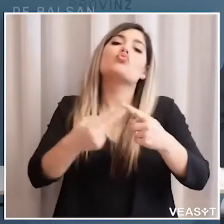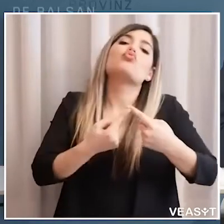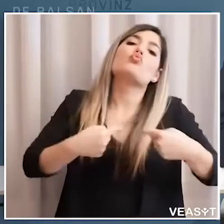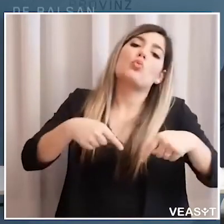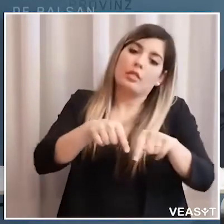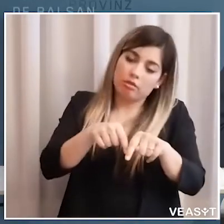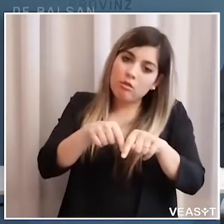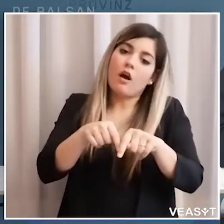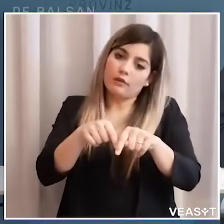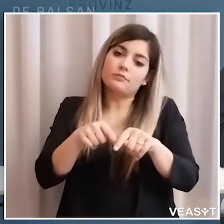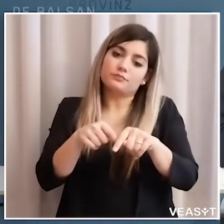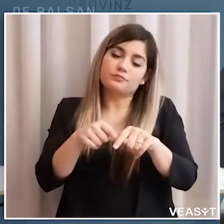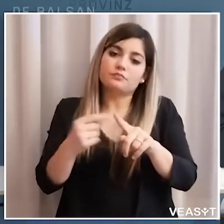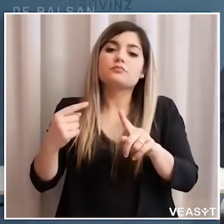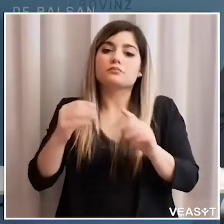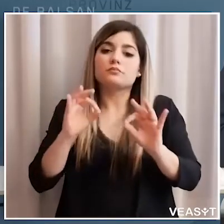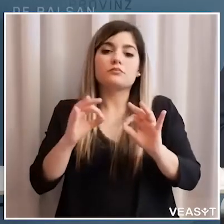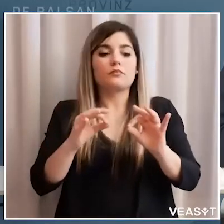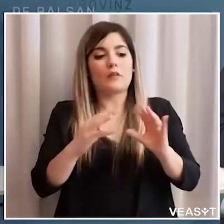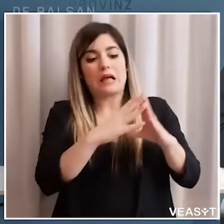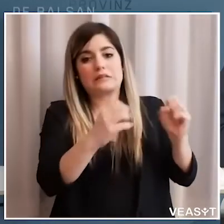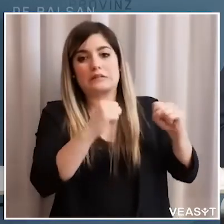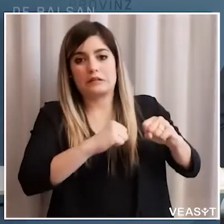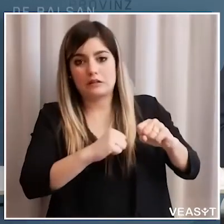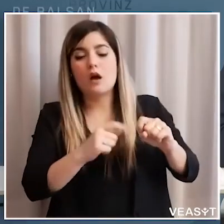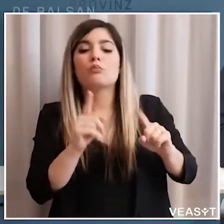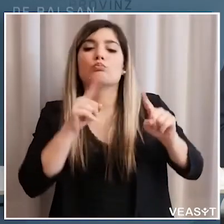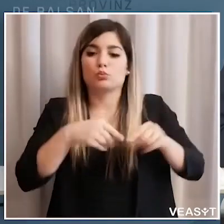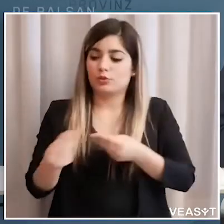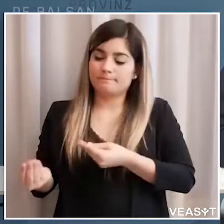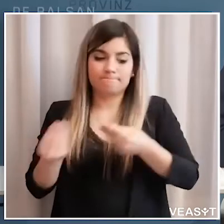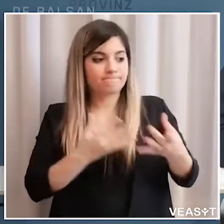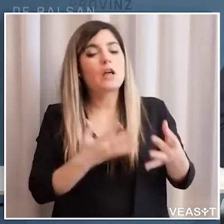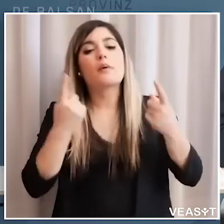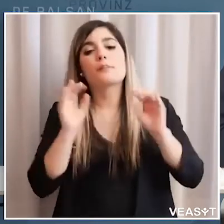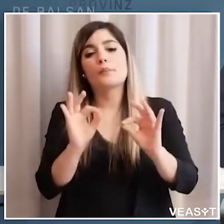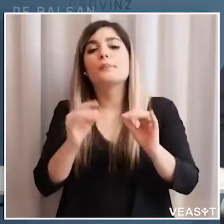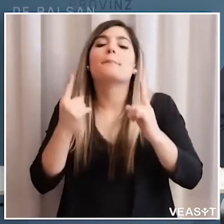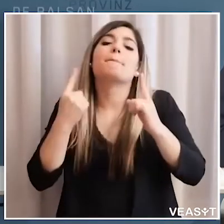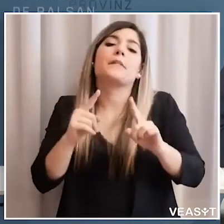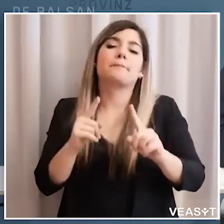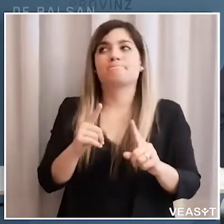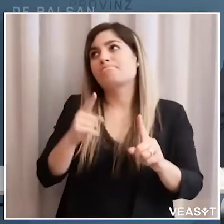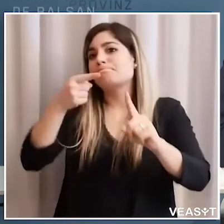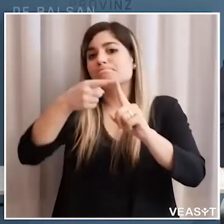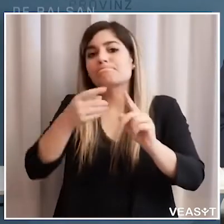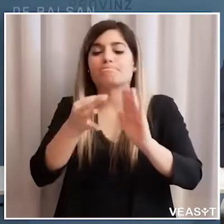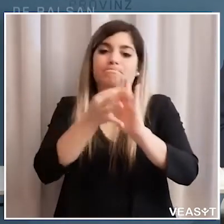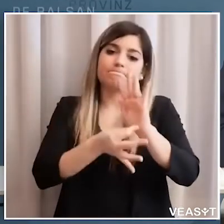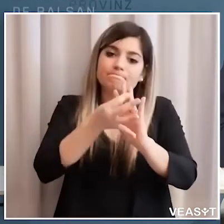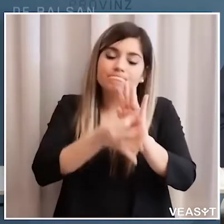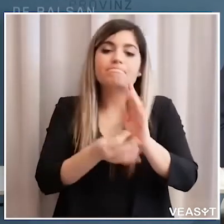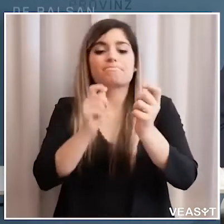e all'azienda sanitaria per eventuali misure variazioni modifiche